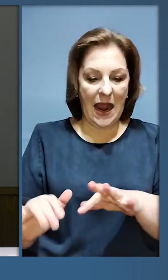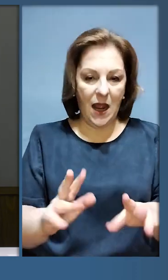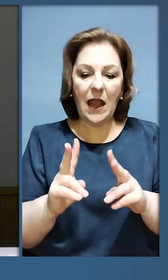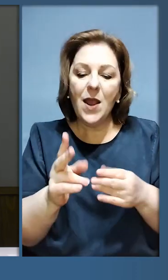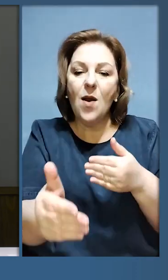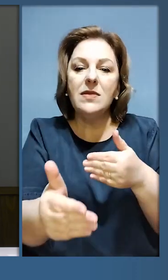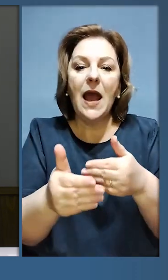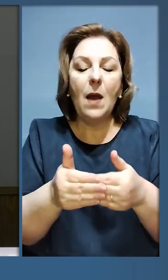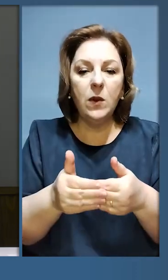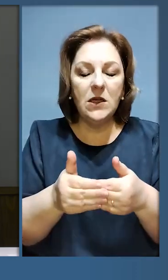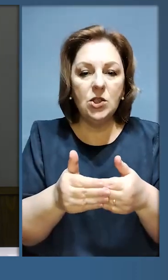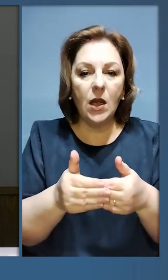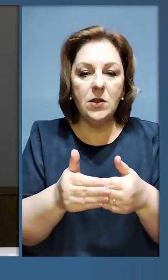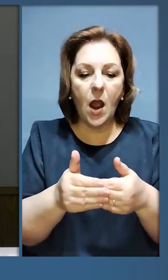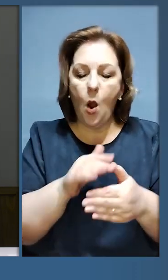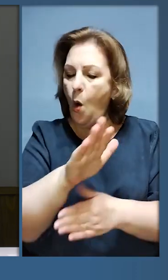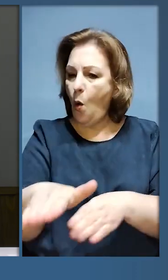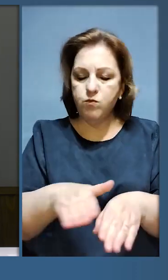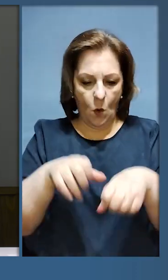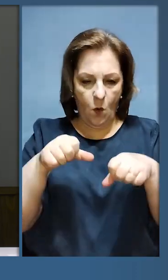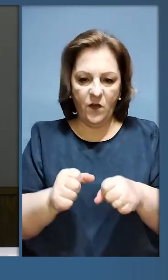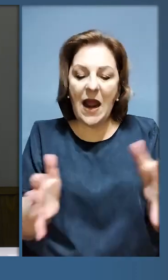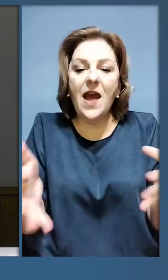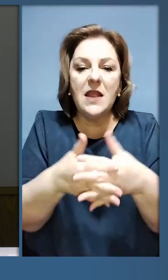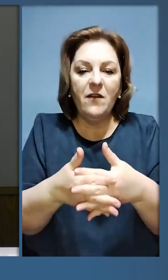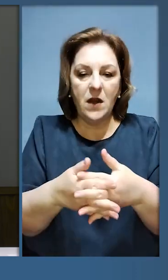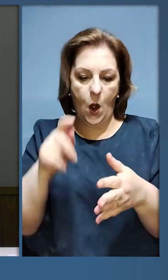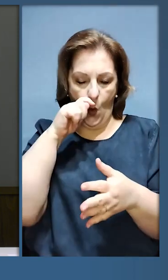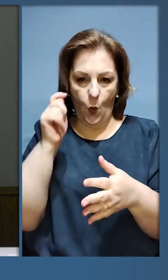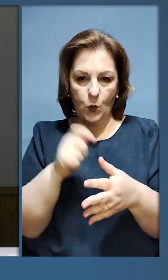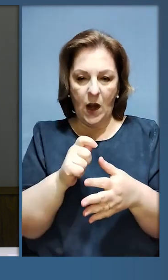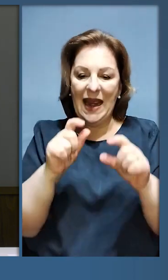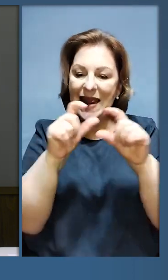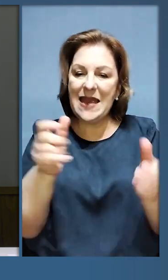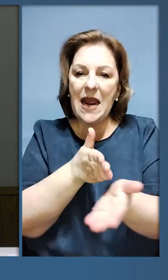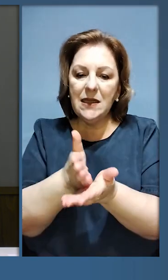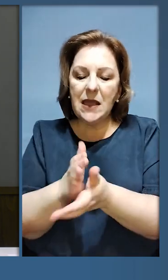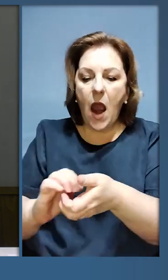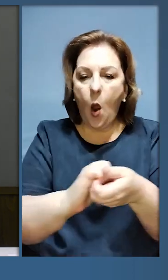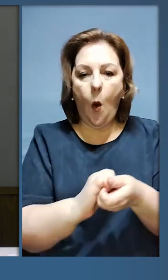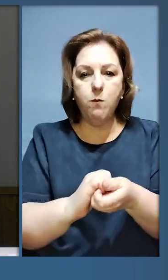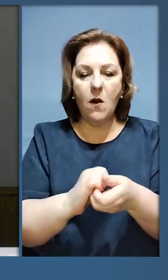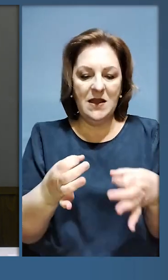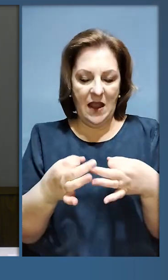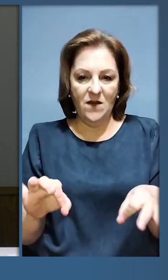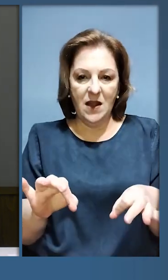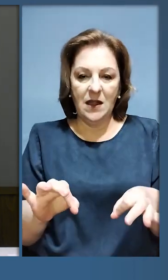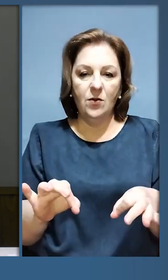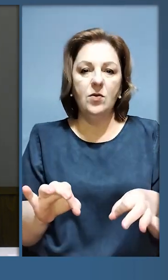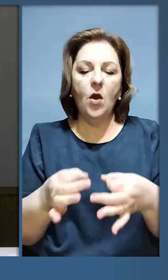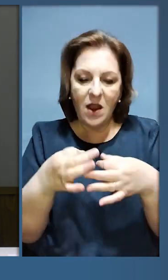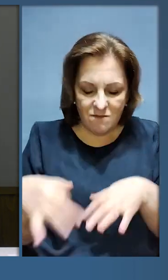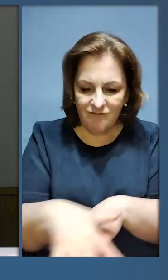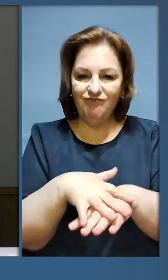днів. А також це дії, які наближають повноправну інтеграцію України та інституції об